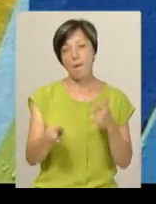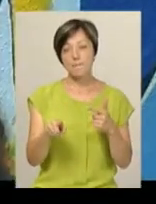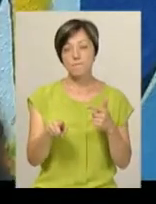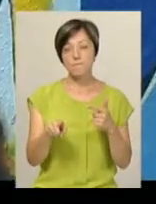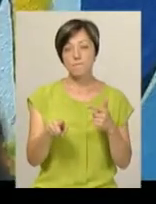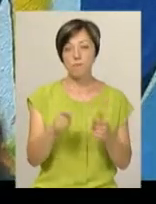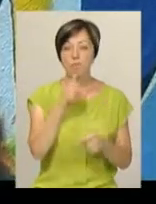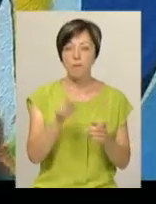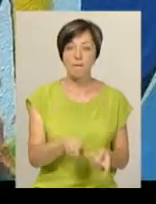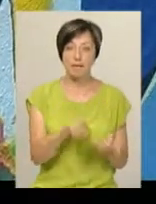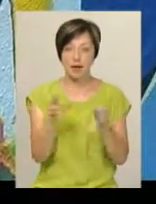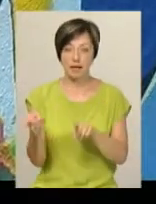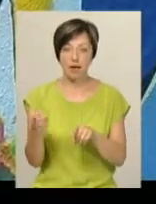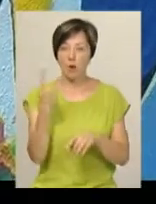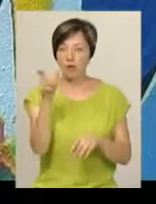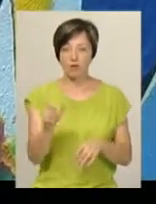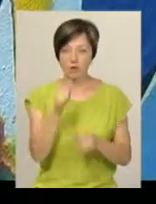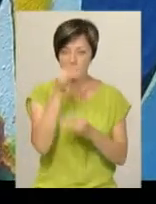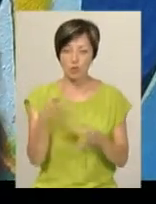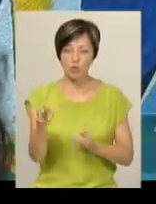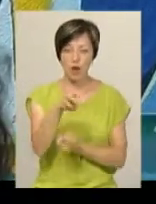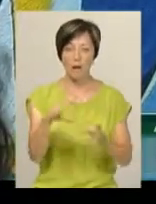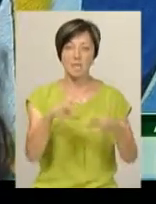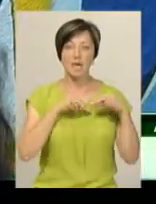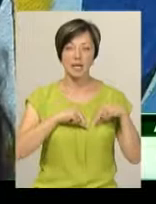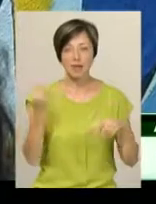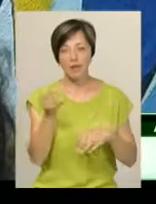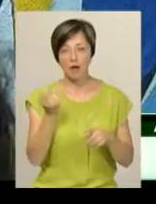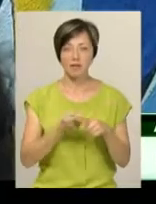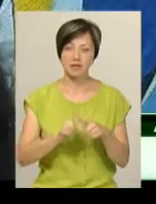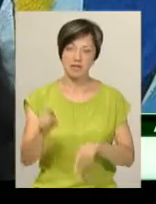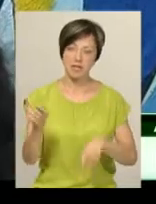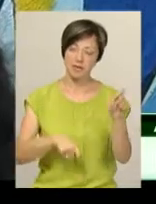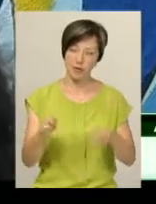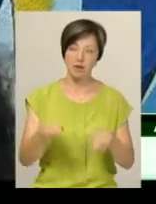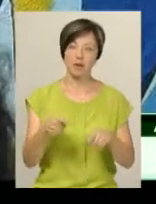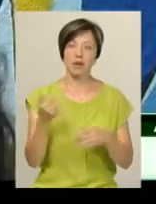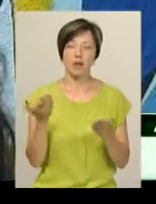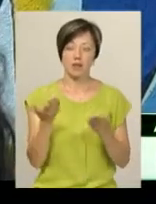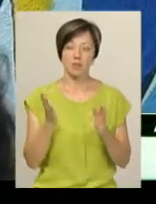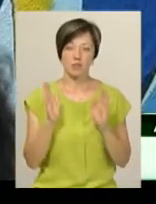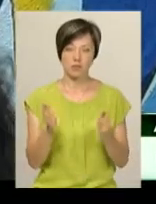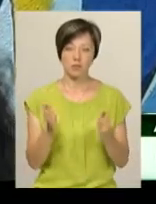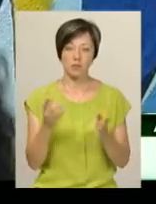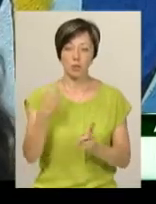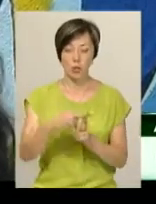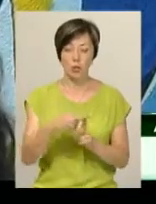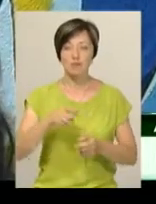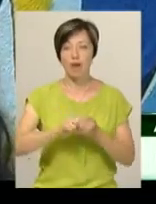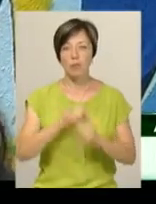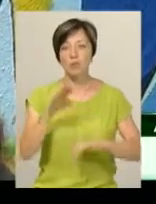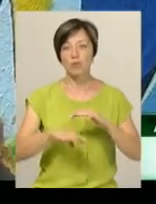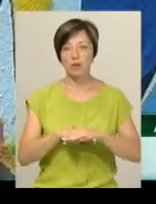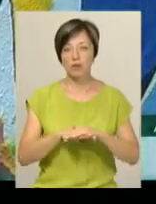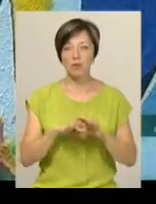перенести. Одна людина не може тягнути його, і тому ми шукаємо партнерів, яким це цікаво, яким цікавий фестиваль, і туди їдемо. Плюс, звичайно, в Кам'янці дуже